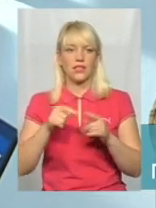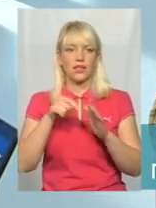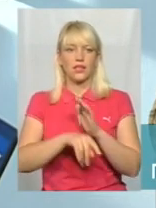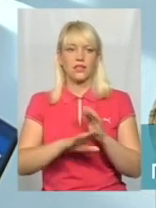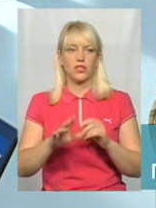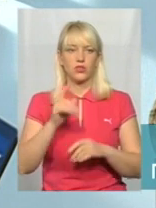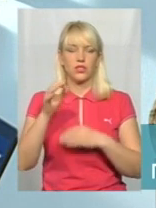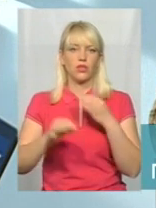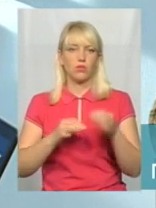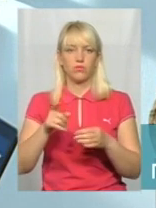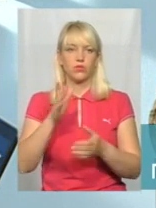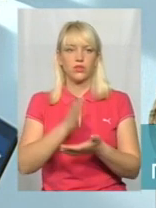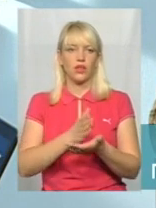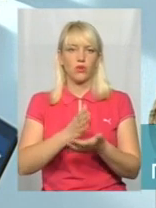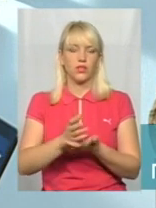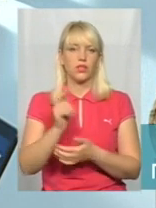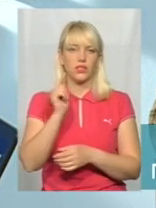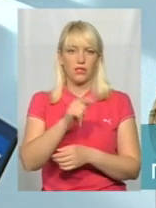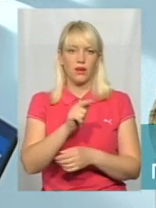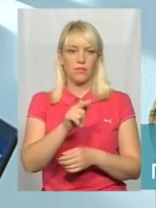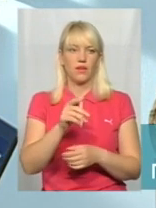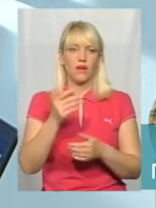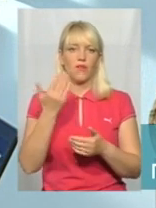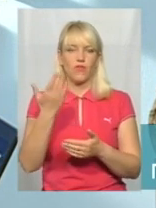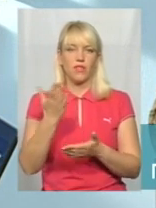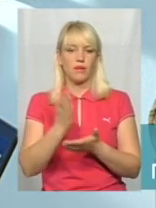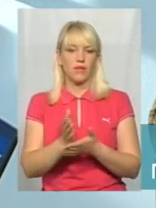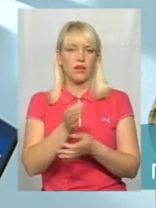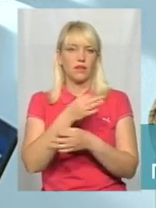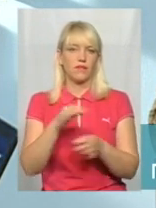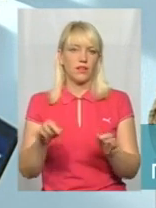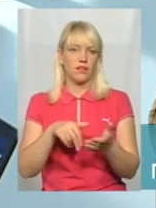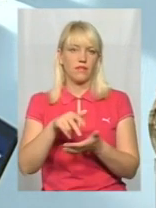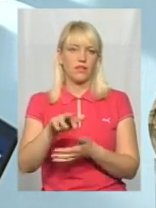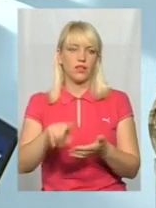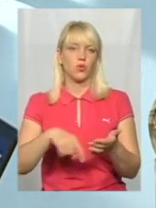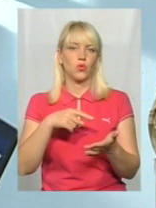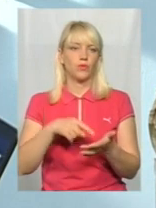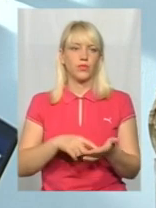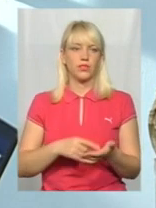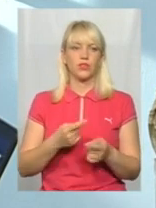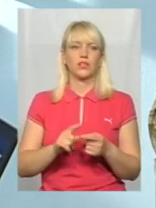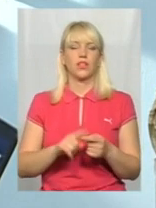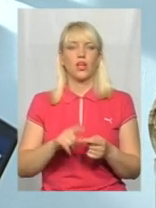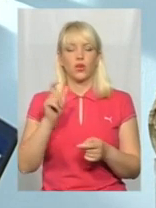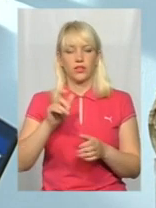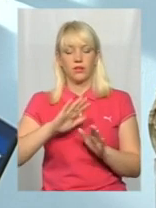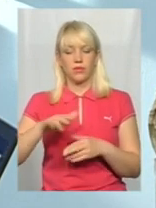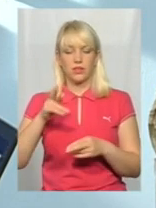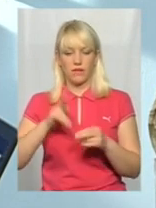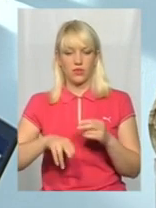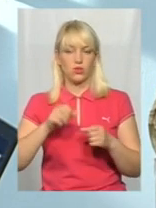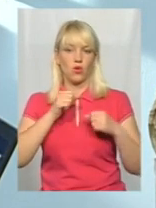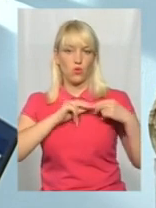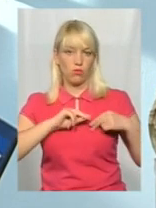постійно, цілодобово там знаходитися, вони мають вільний віхід в місто. Це людина після завершення свого робочого дня,